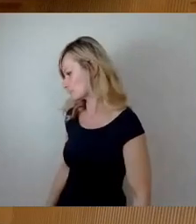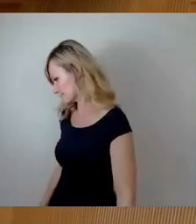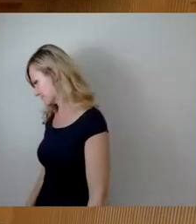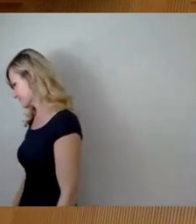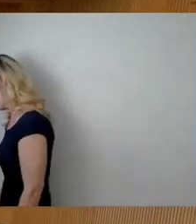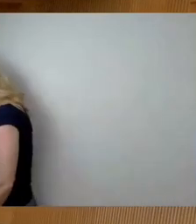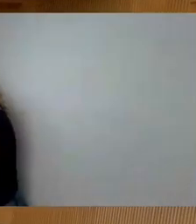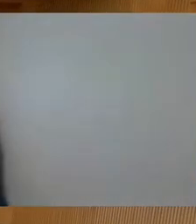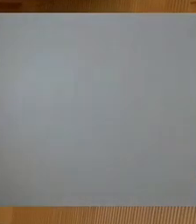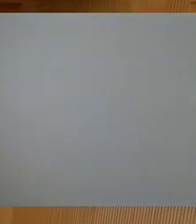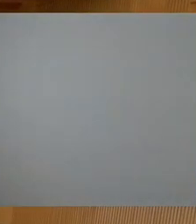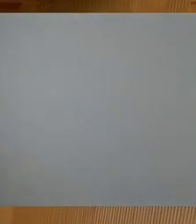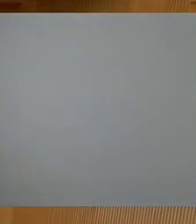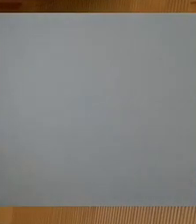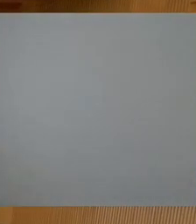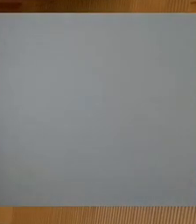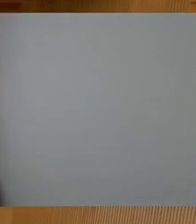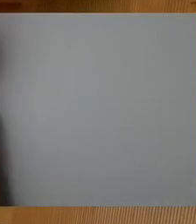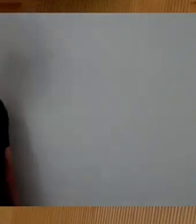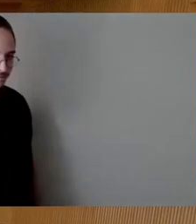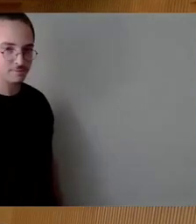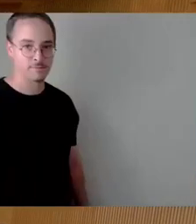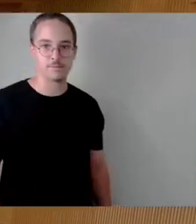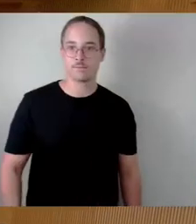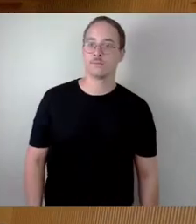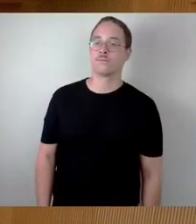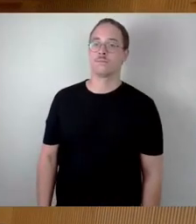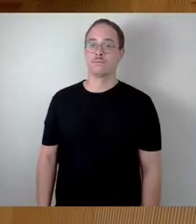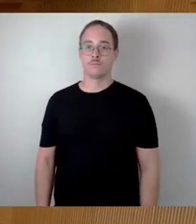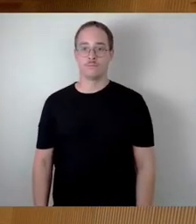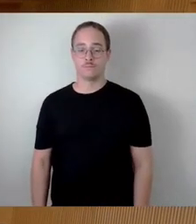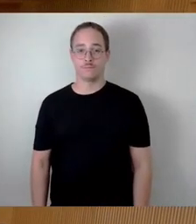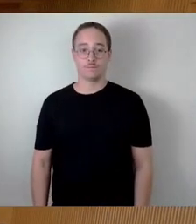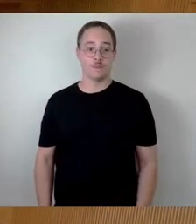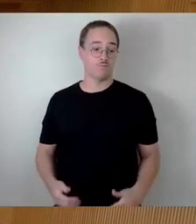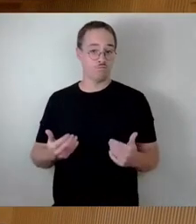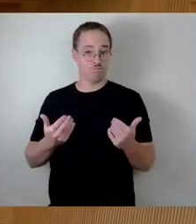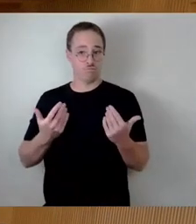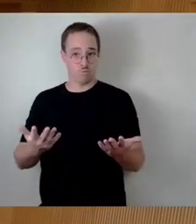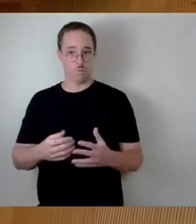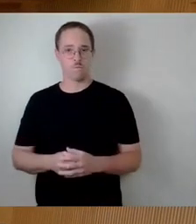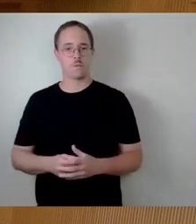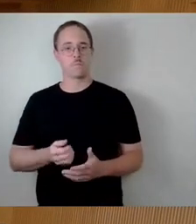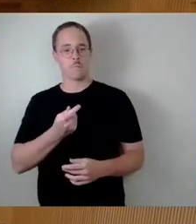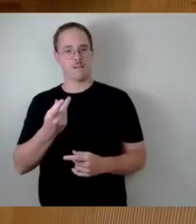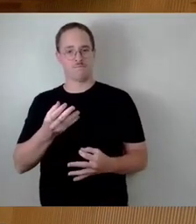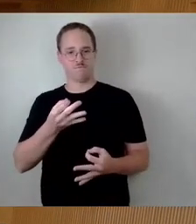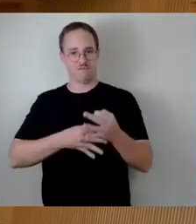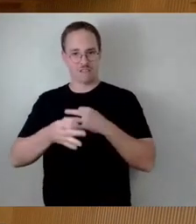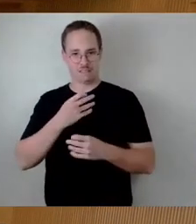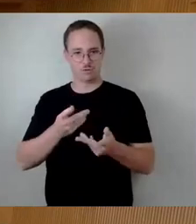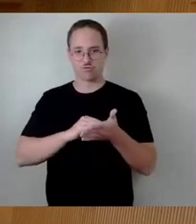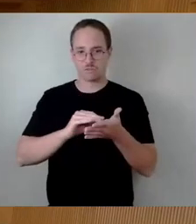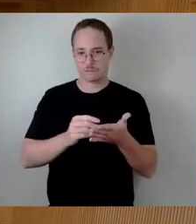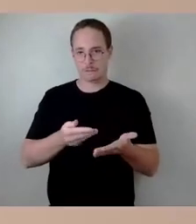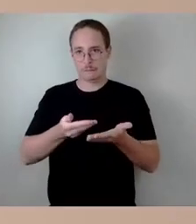Sehr geehrter Herr Böhm, wir liegen ja die wesentlichen Teile der Fragen jetzt nicht schriftlich vor. Meine Bitte wäre, Sie nochmal schriftlich zu übermitteln,